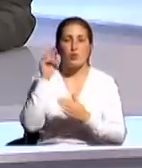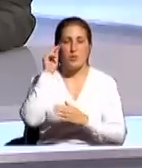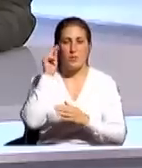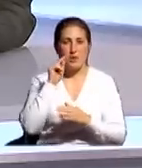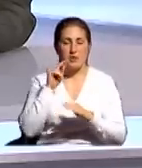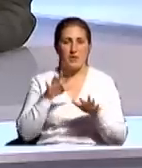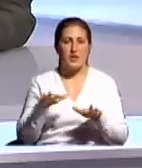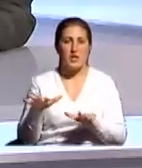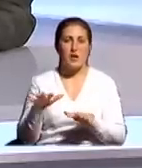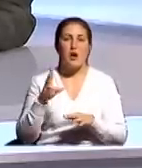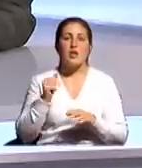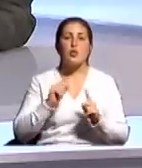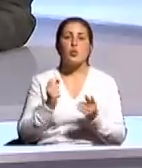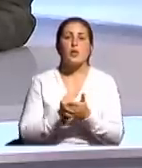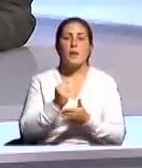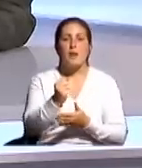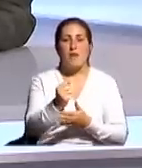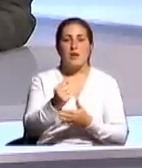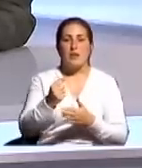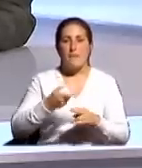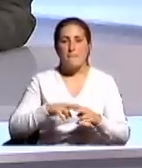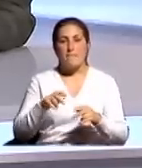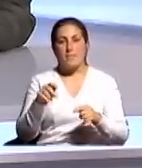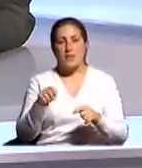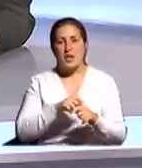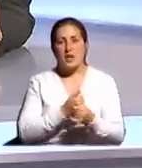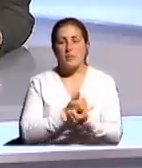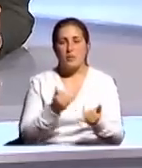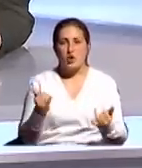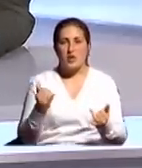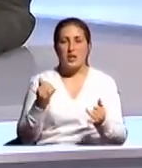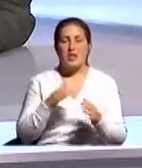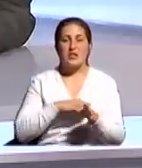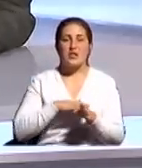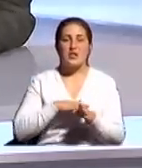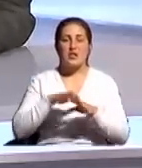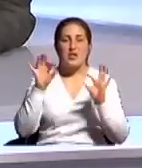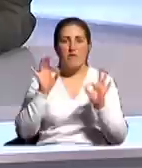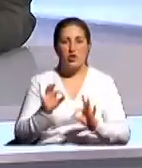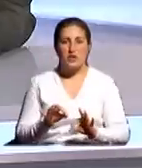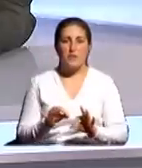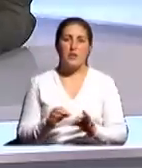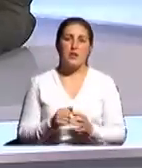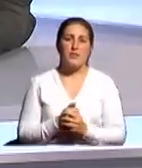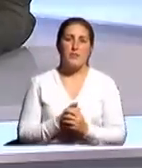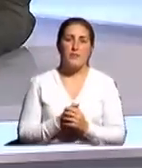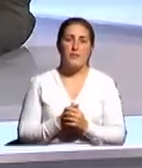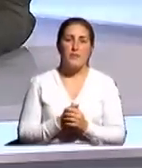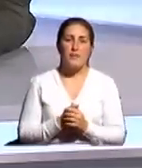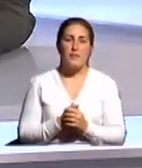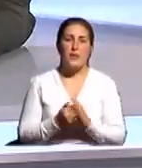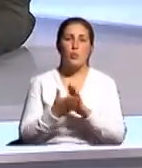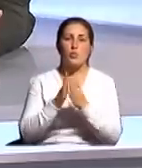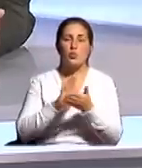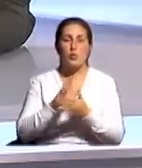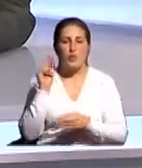На что направлено, прежде всего, материальное обеспечение – это совершенствование условий